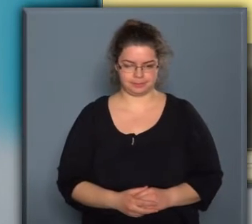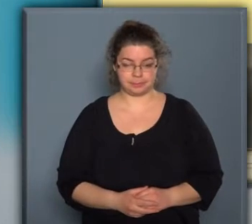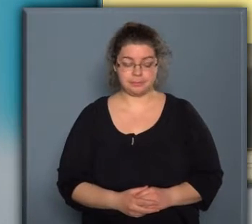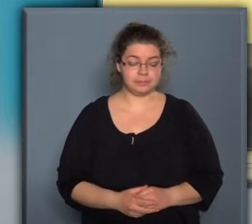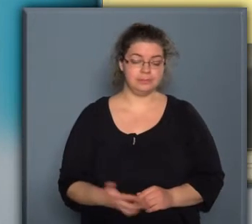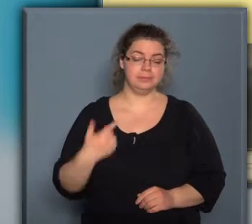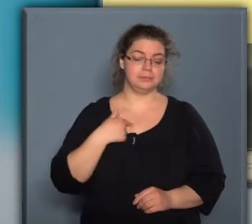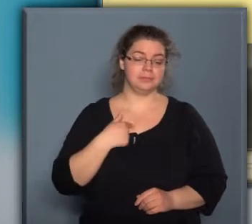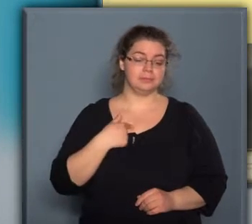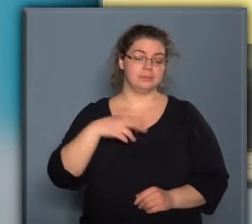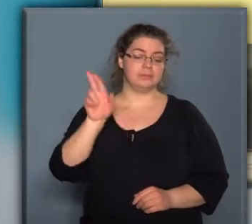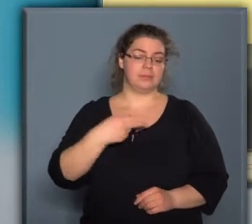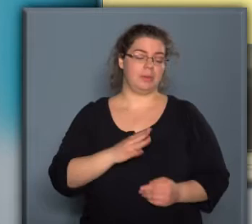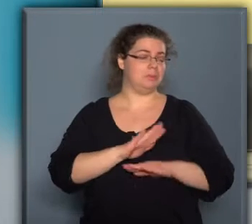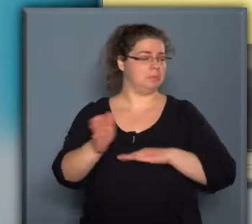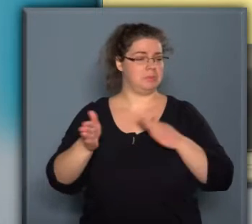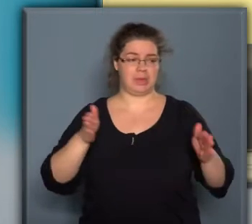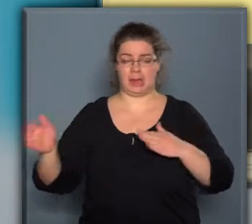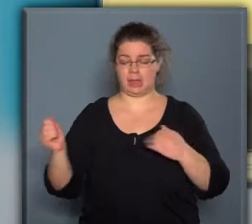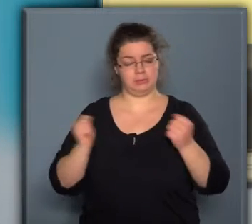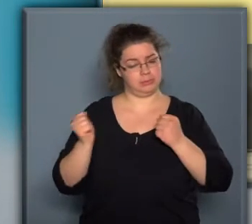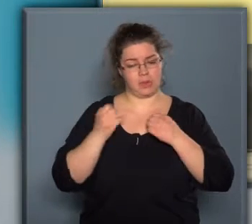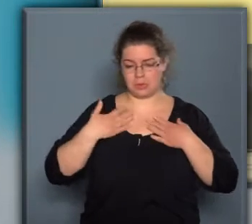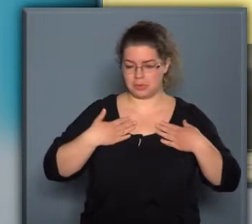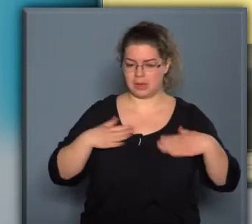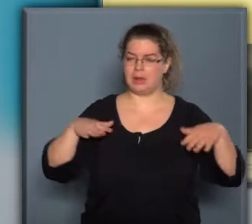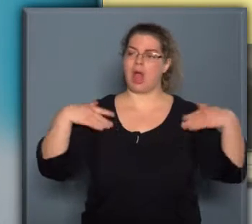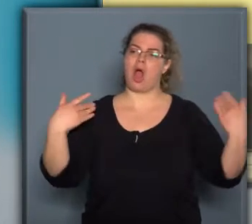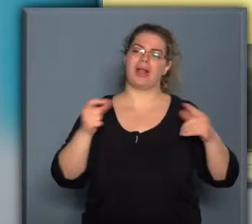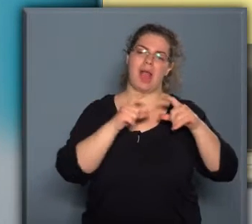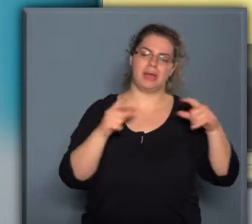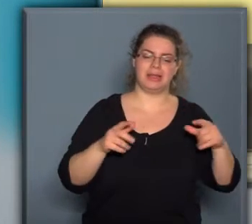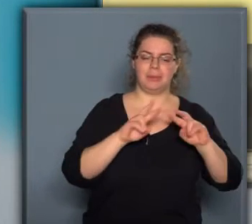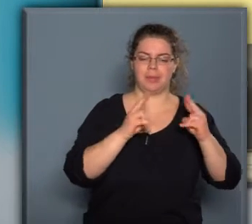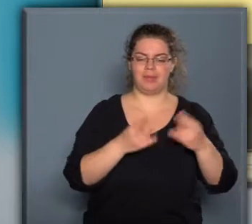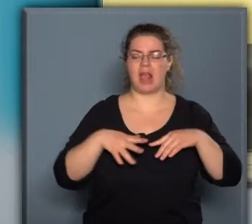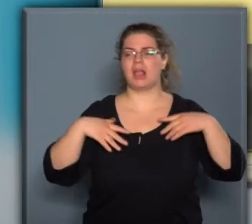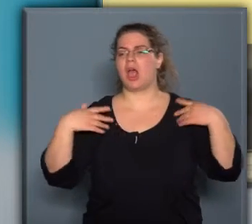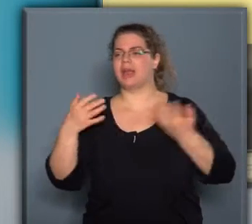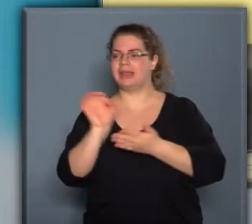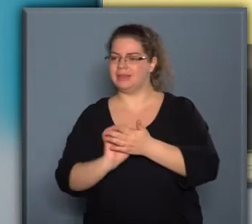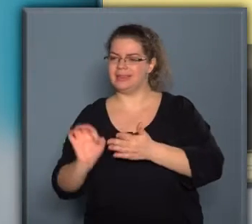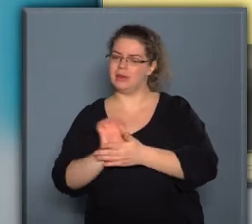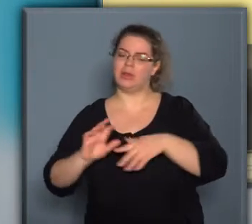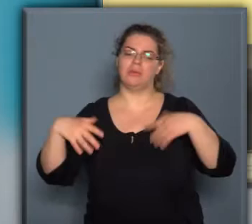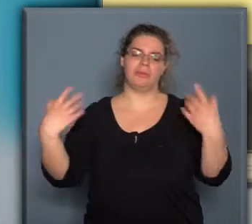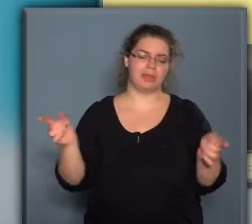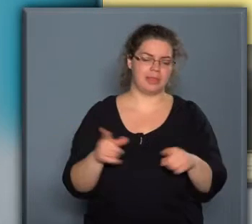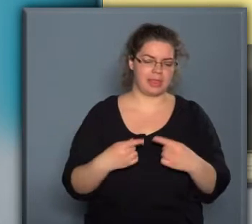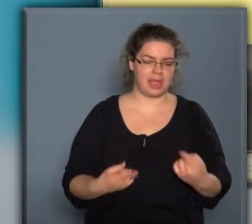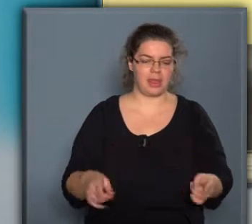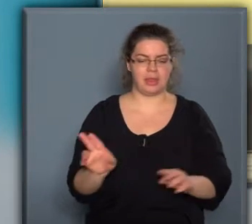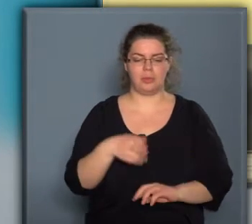Én az művészet minden ágát nagyon szeretem. Akár a képi világot, akár az irodalom, vagy a zene